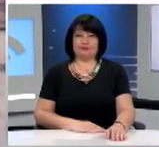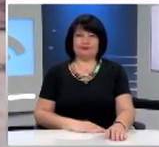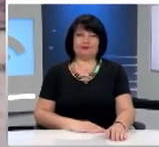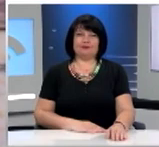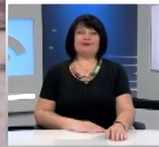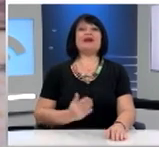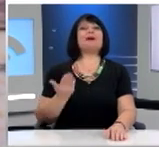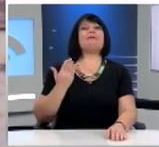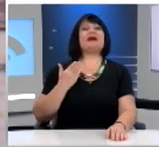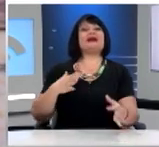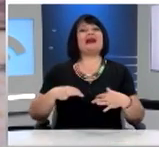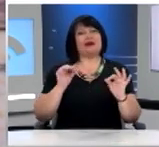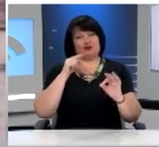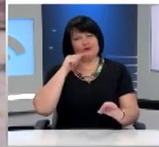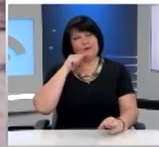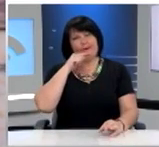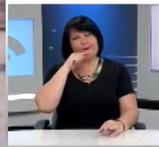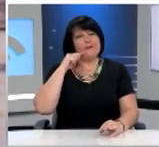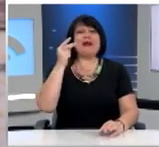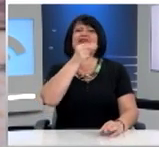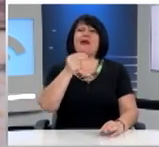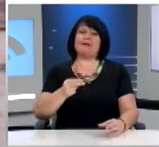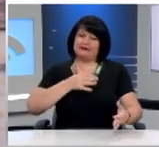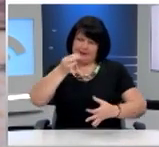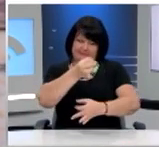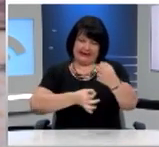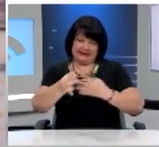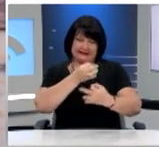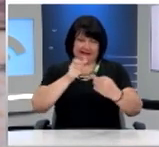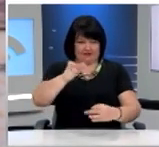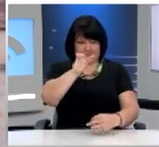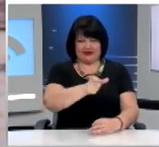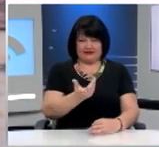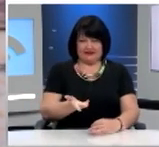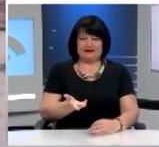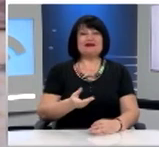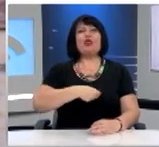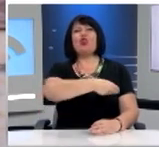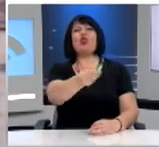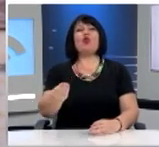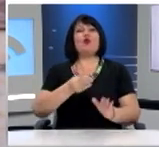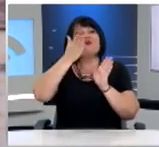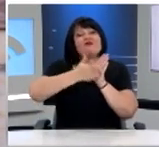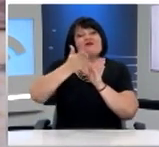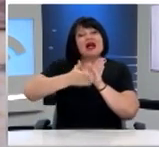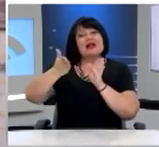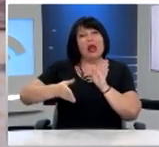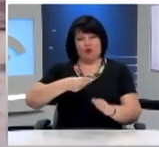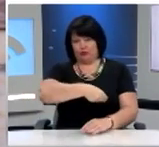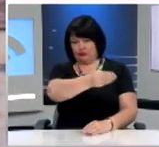Πριν εισέλθουμε στην ημερήσια διάταξη και πάρατε το λόγο, σας μοίρασα ένα φάκελο